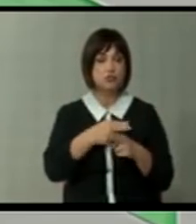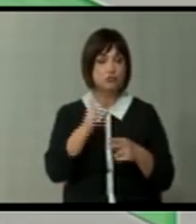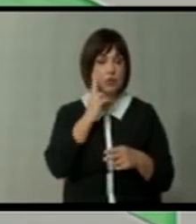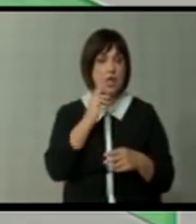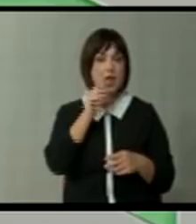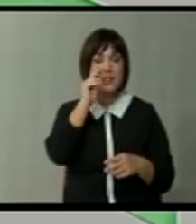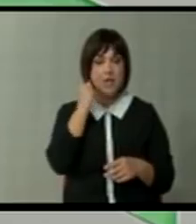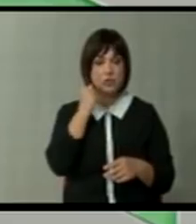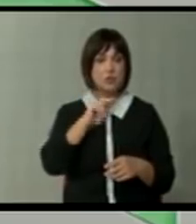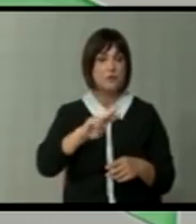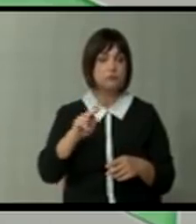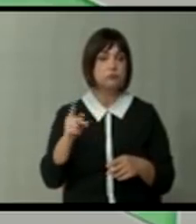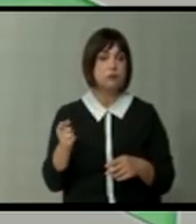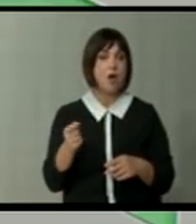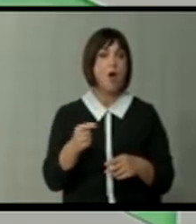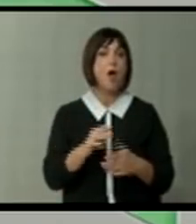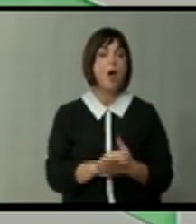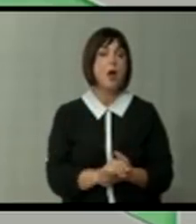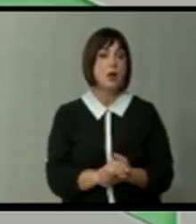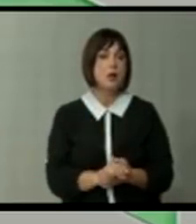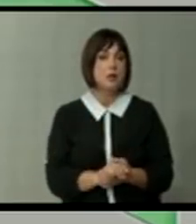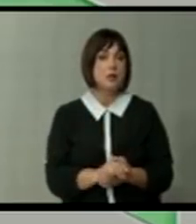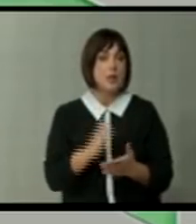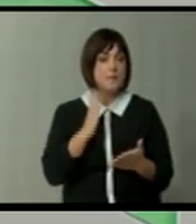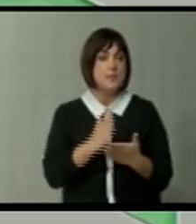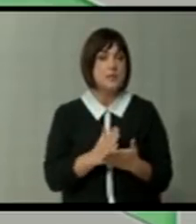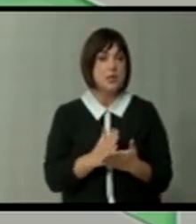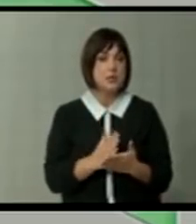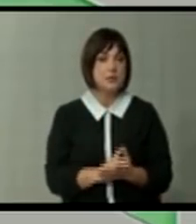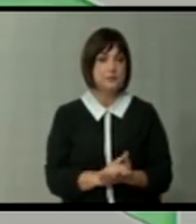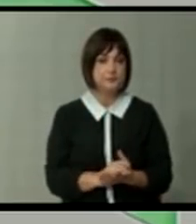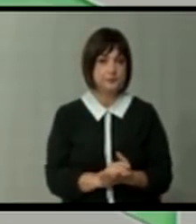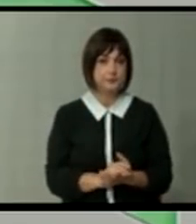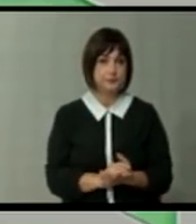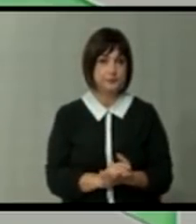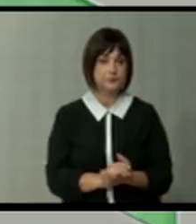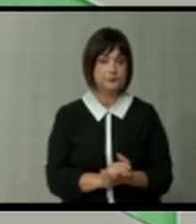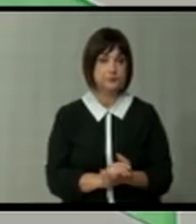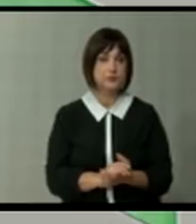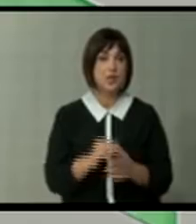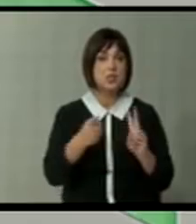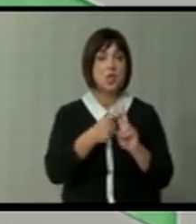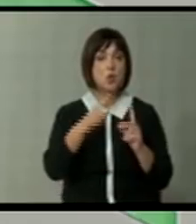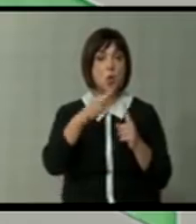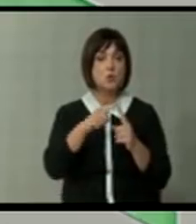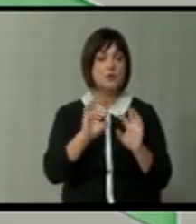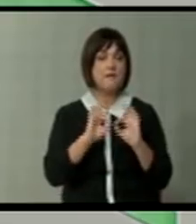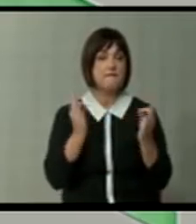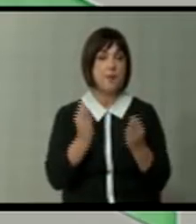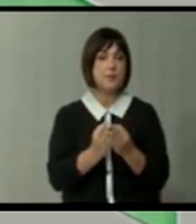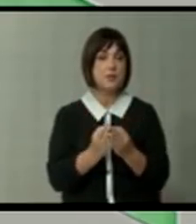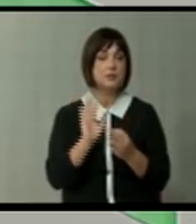националисти и такви, и натаму, бидејќи Никола Груевски и фамилијата,